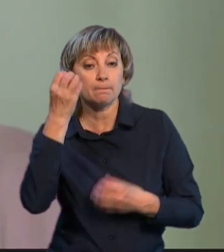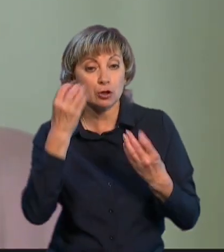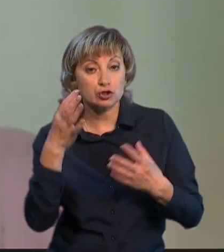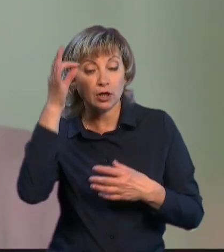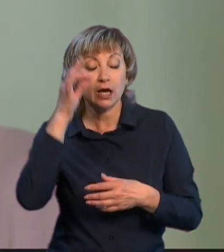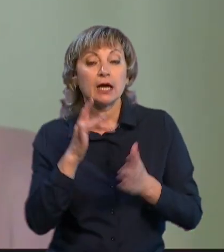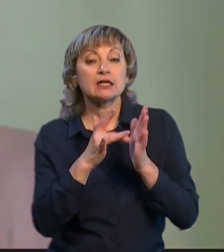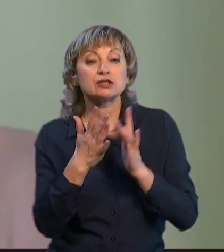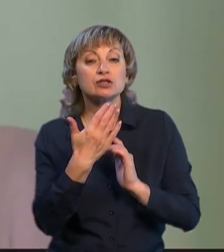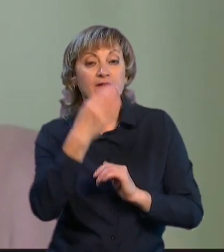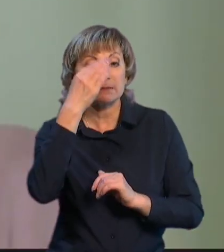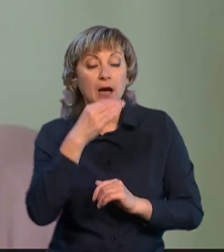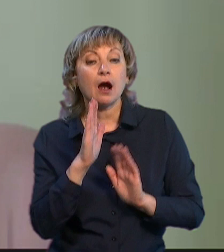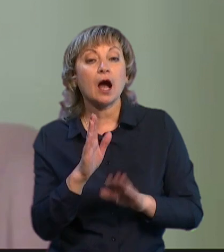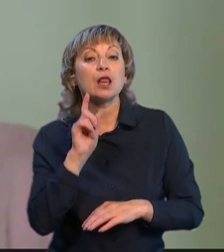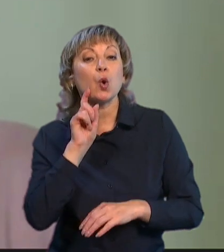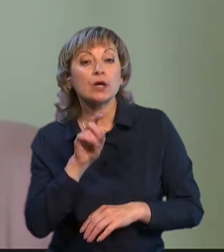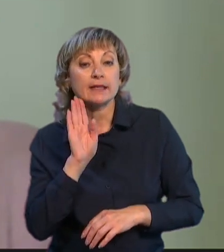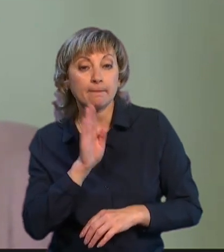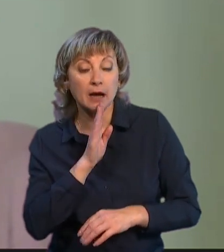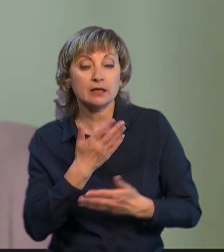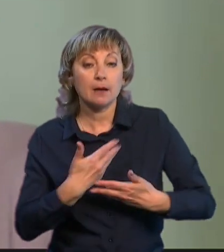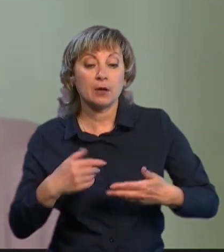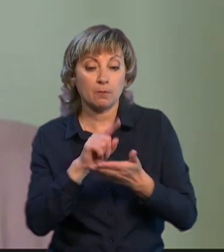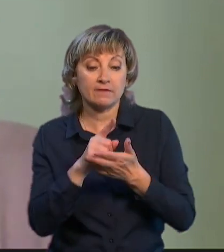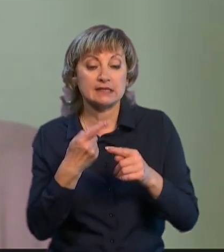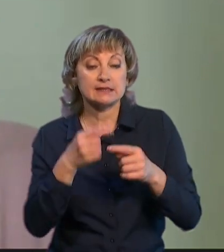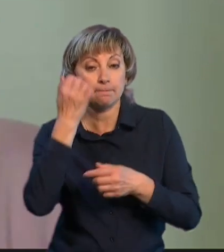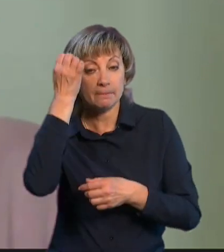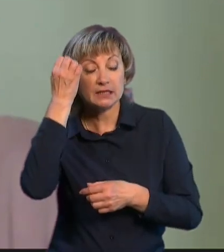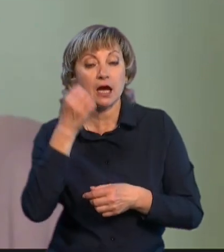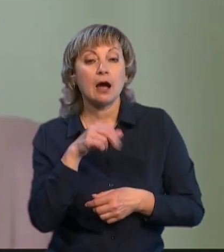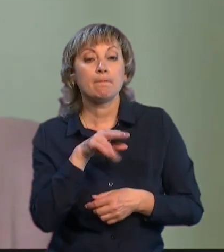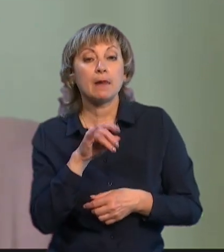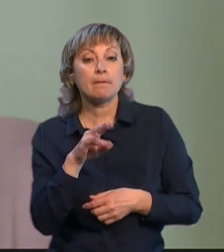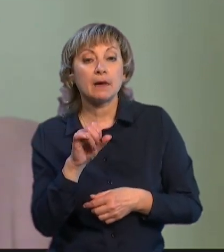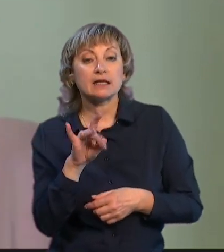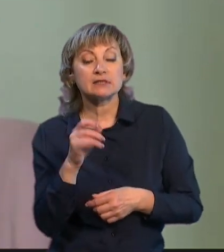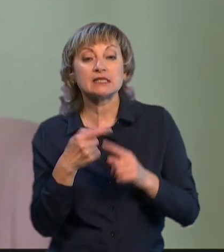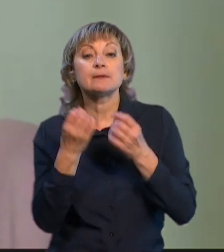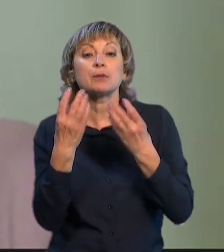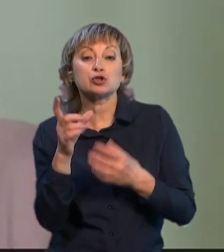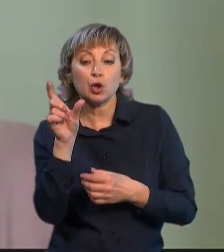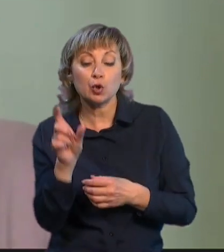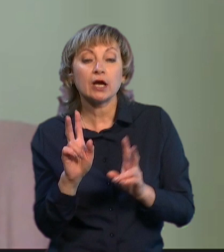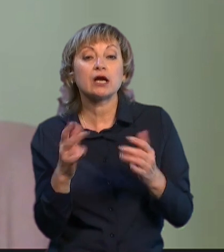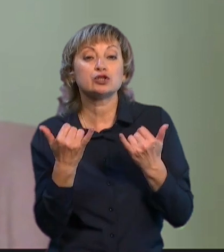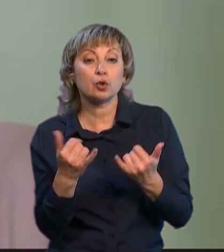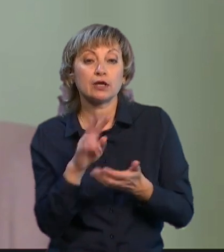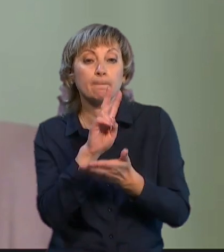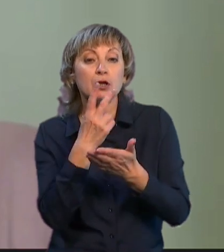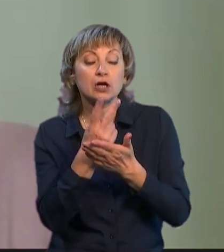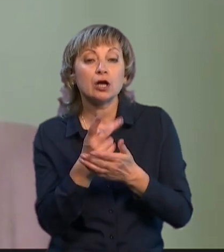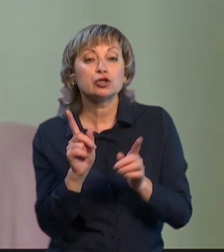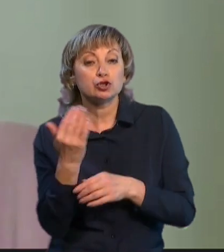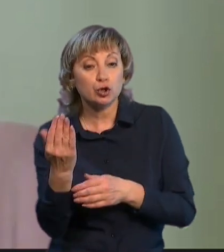Христос – ваш батько, але Україна – мати. І ми повинні це пам'ятати. А Папа Римський – це просто людина, яка сьогодні ще раз продемонструвала,